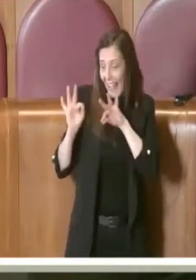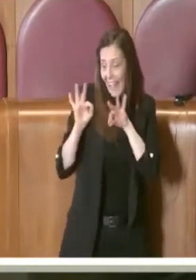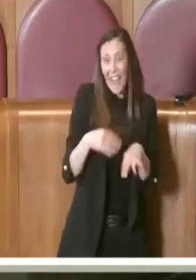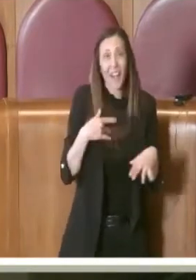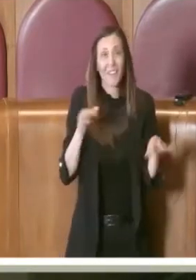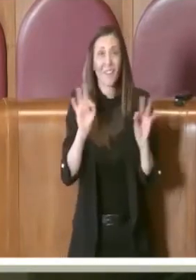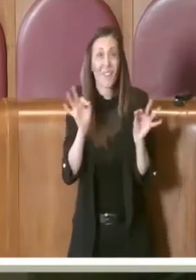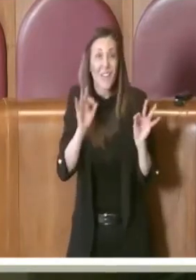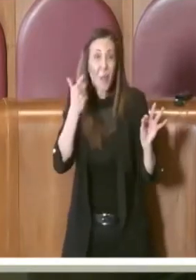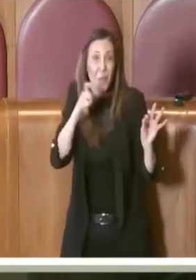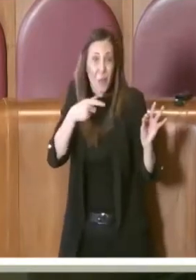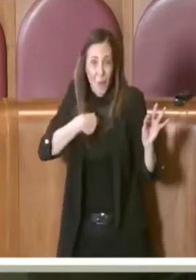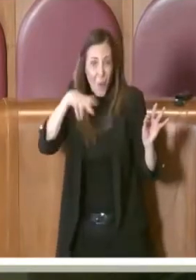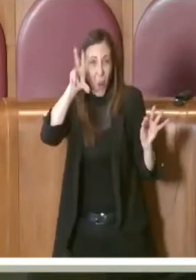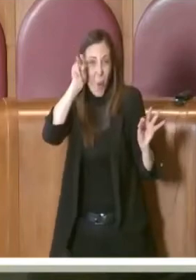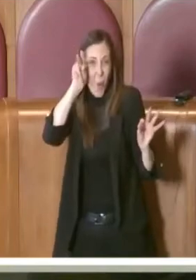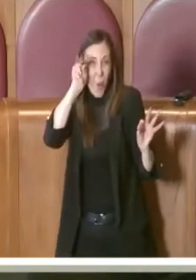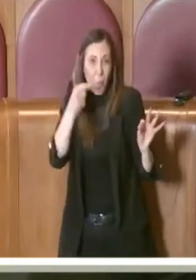cose non le conoscevamo,